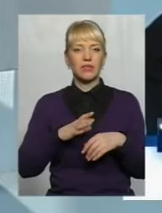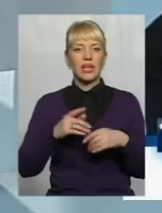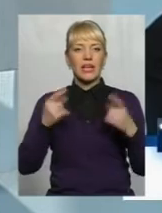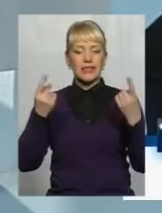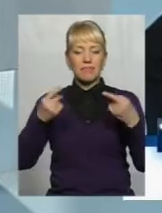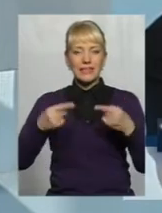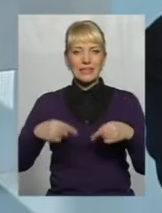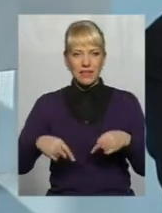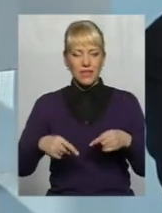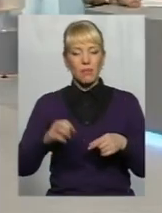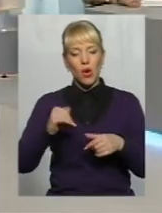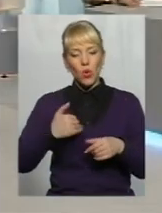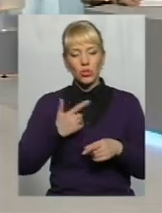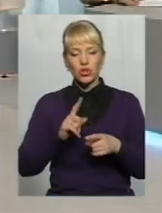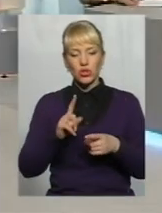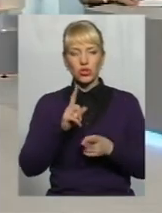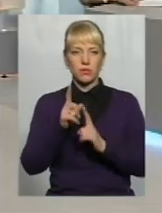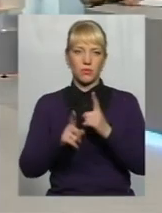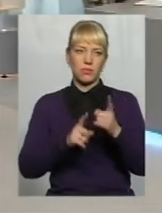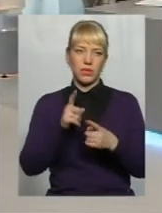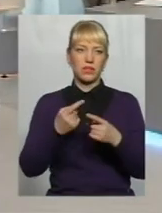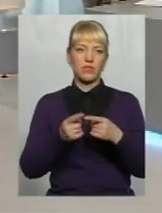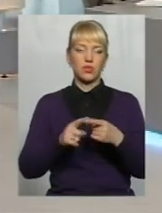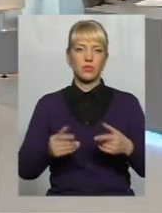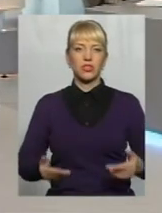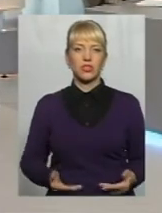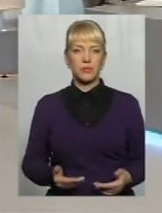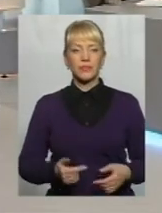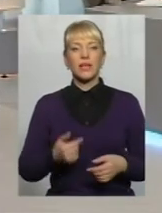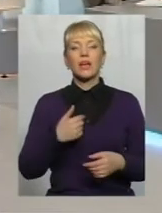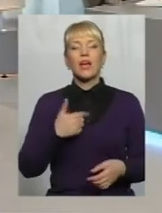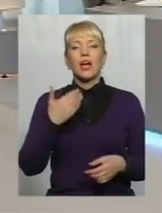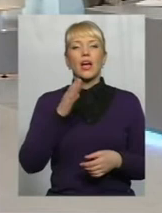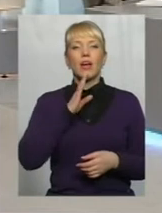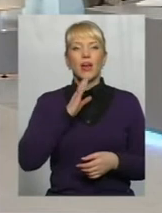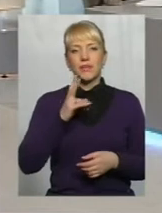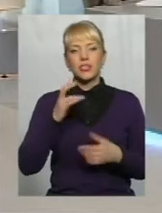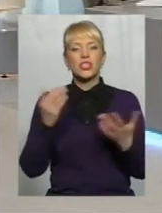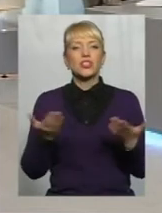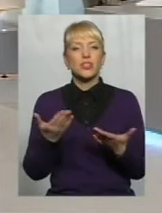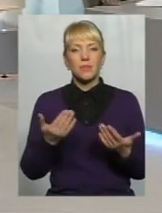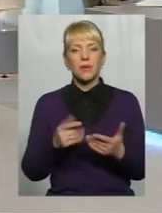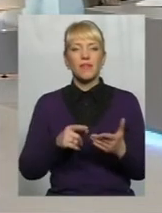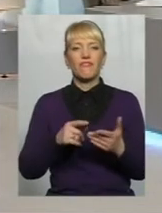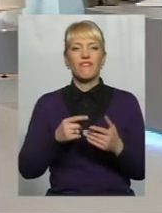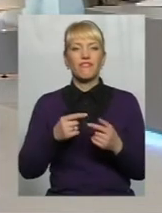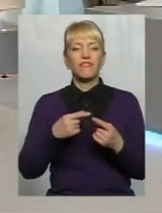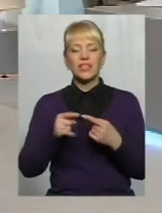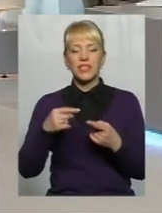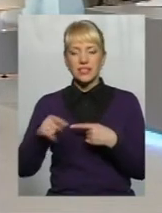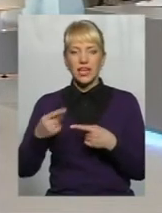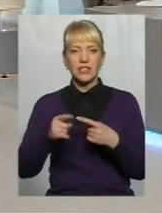щось поміняти в цій житті Пані Дігану, скажіть, будь ласка, чим відрізняються ті громади, які створені